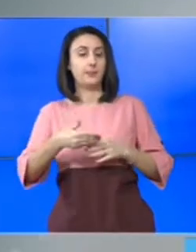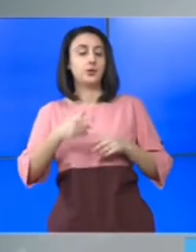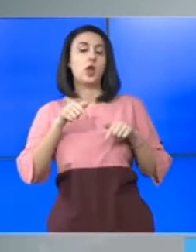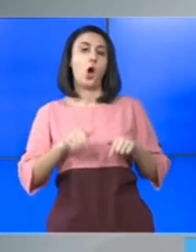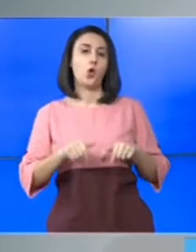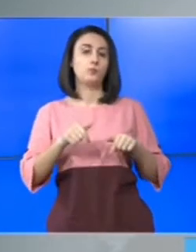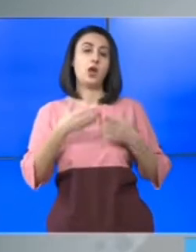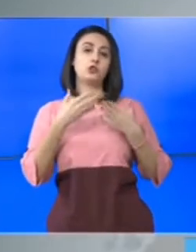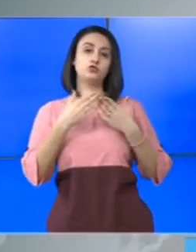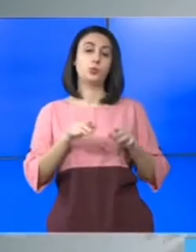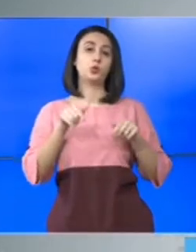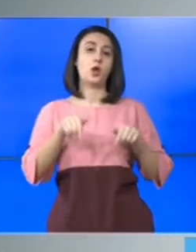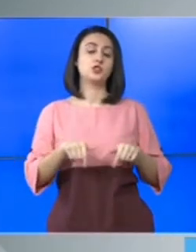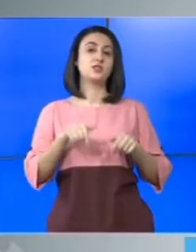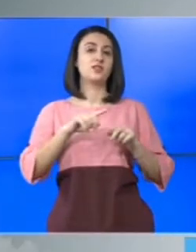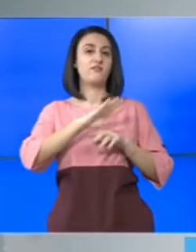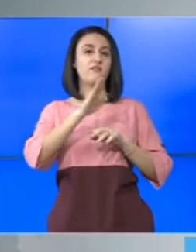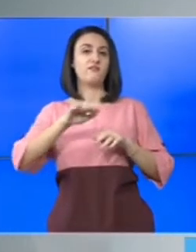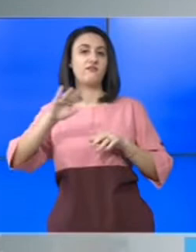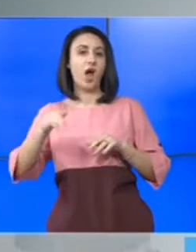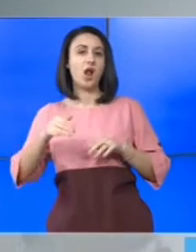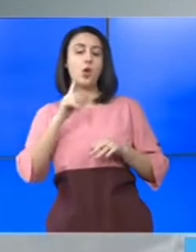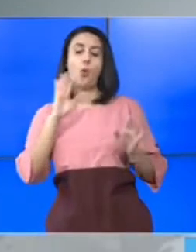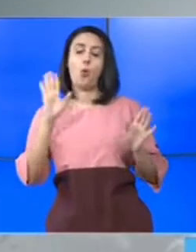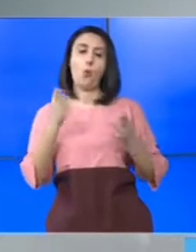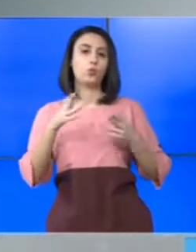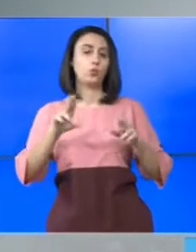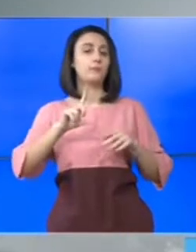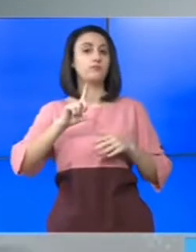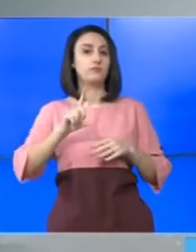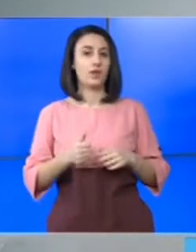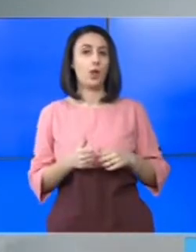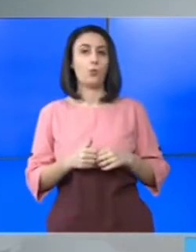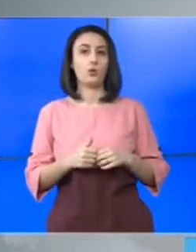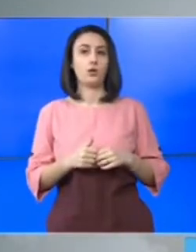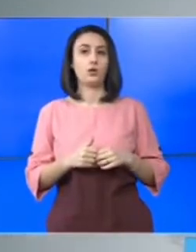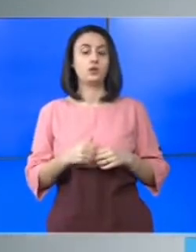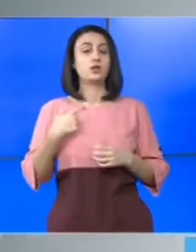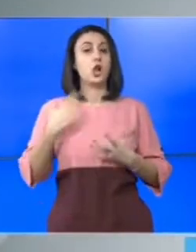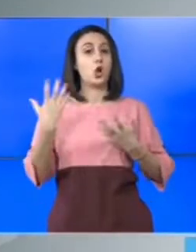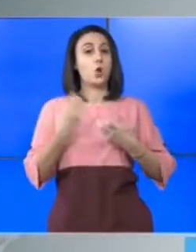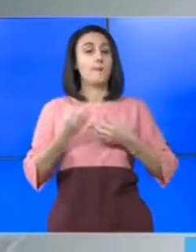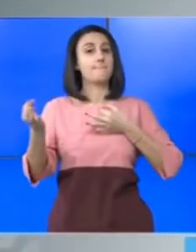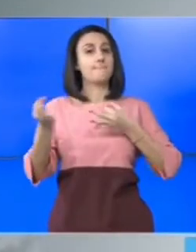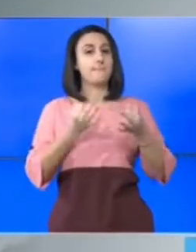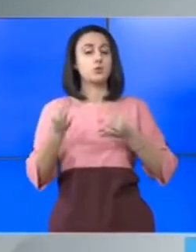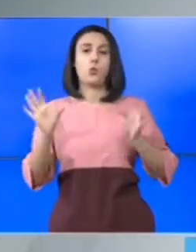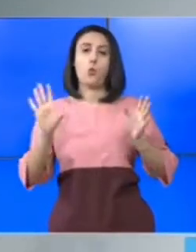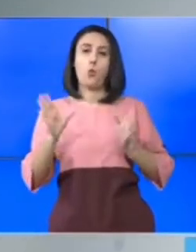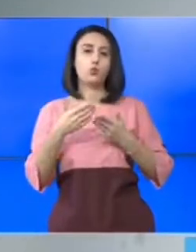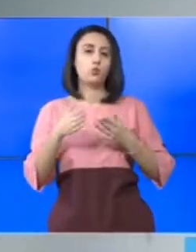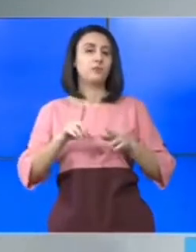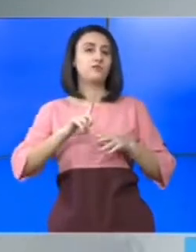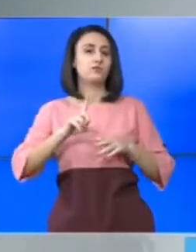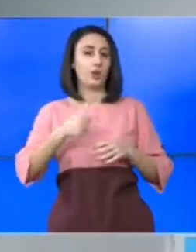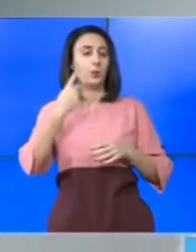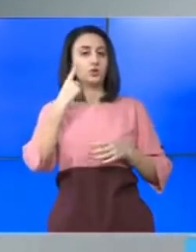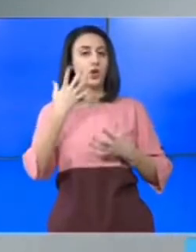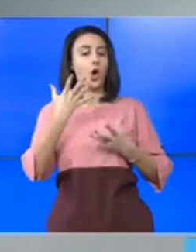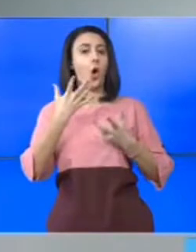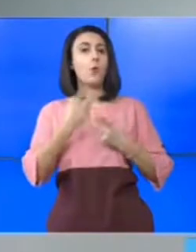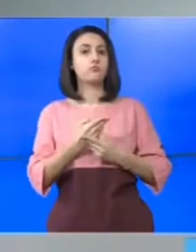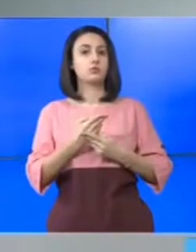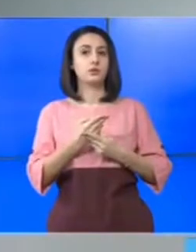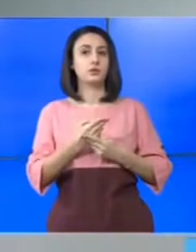acum la începutul acestui val, deci oricum trebuia să luăm măsuri, oricum trebuia să tragem această frână de